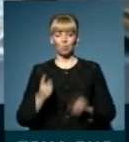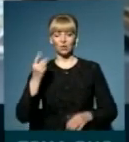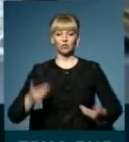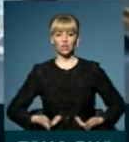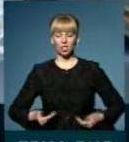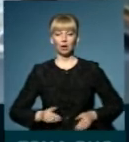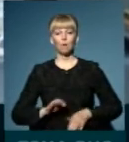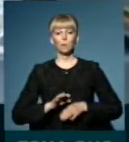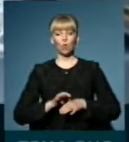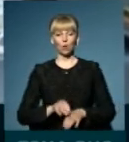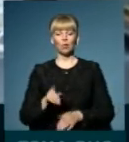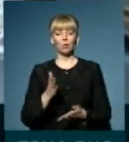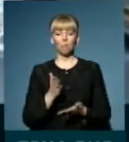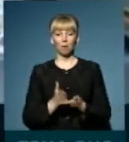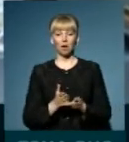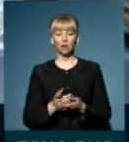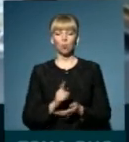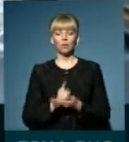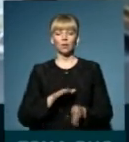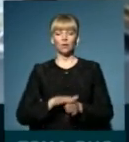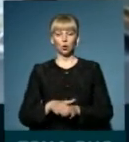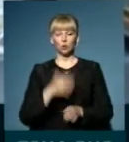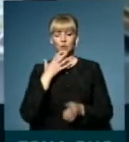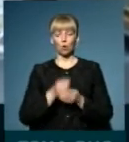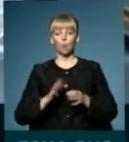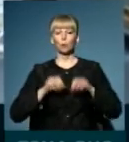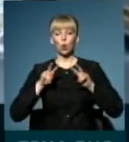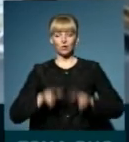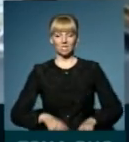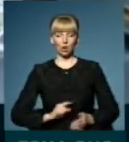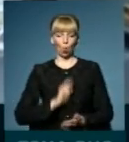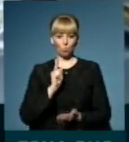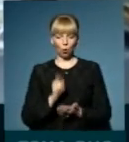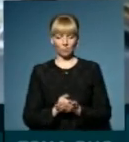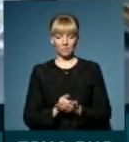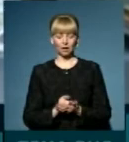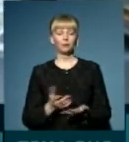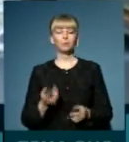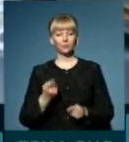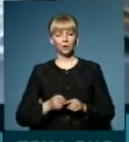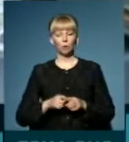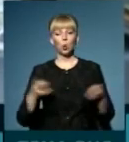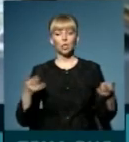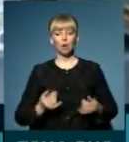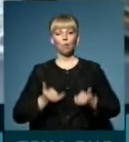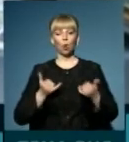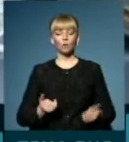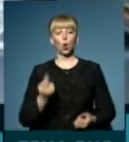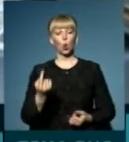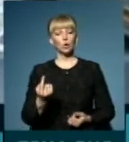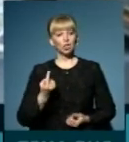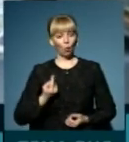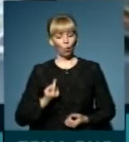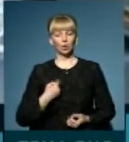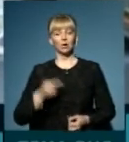житті проводиться, вони ще мають виконувати свої певні професійні обов'язки. Тому необхідно поважати один одного,